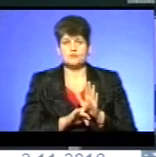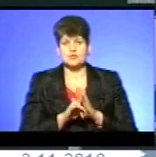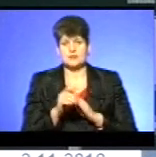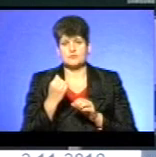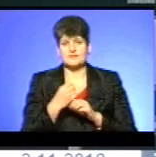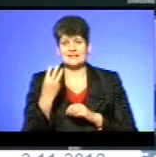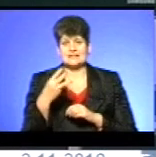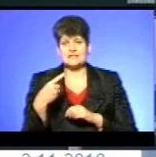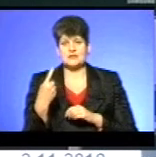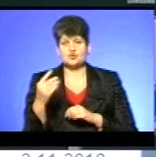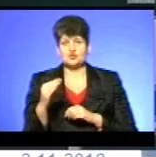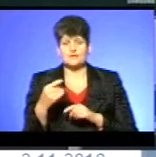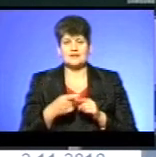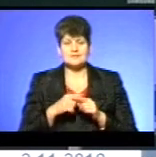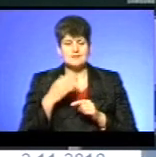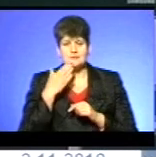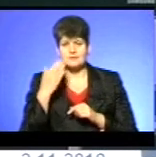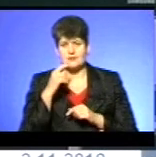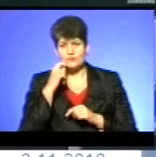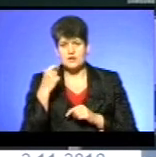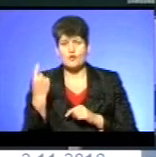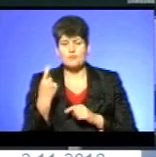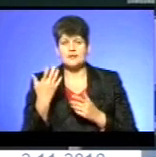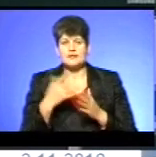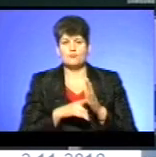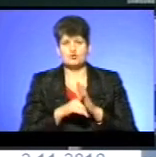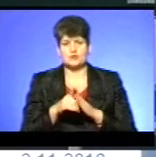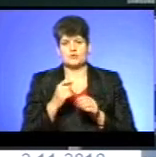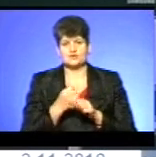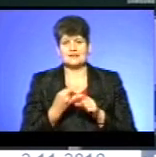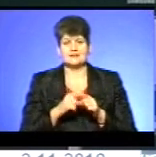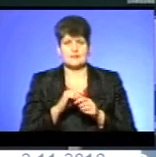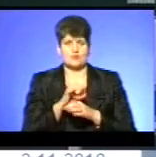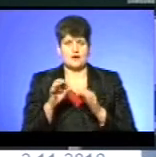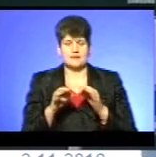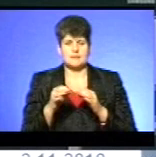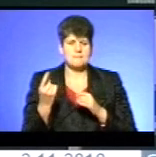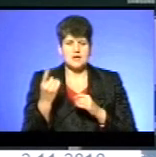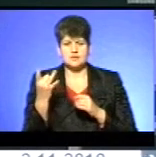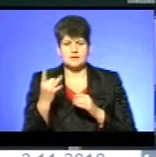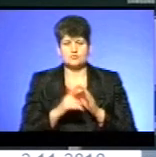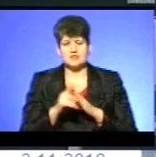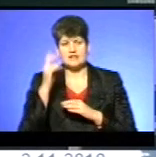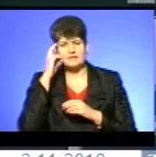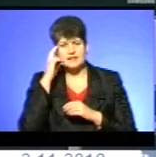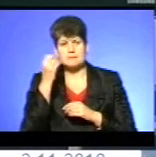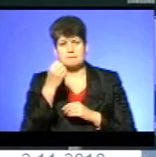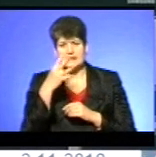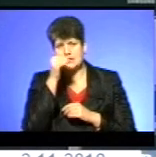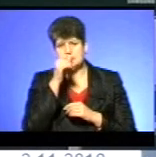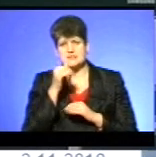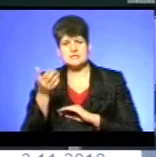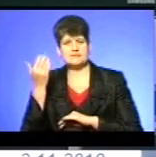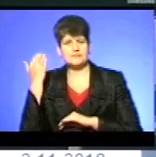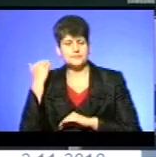жовтня. Це останнє в Україні область, де почав діяти такий проєкт. Вперше його запустили у Києві 15 місяців